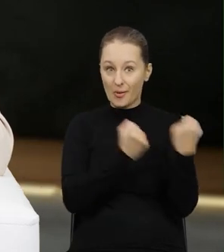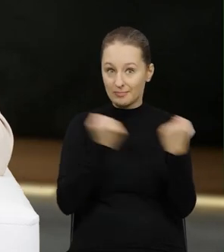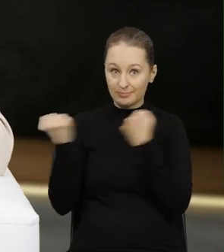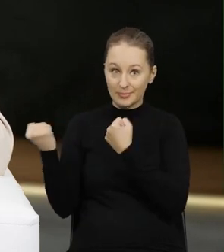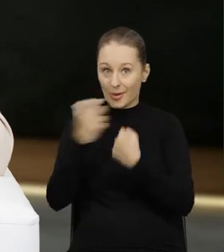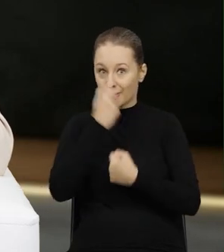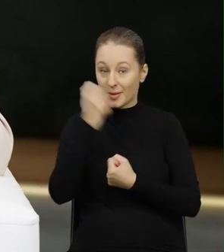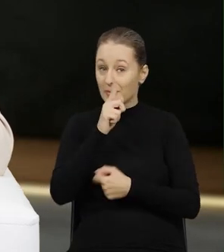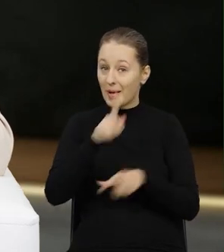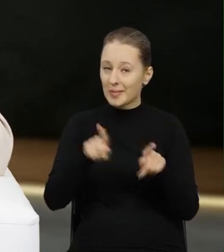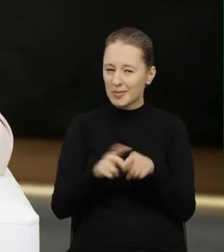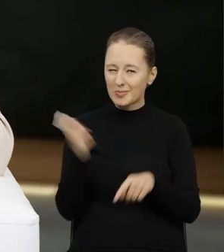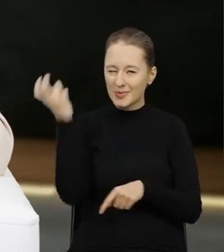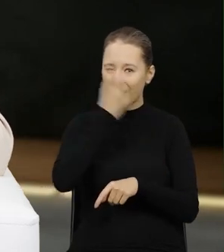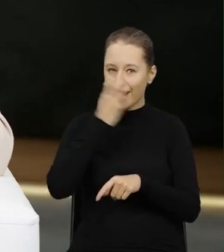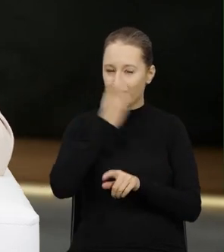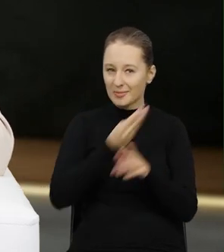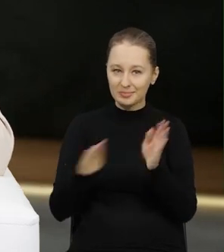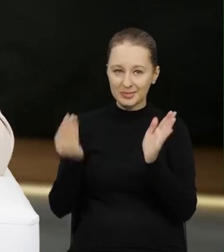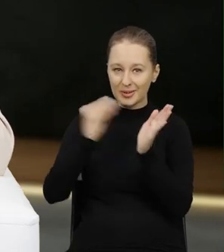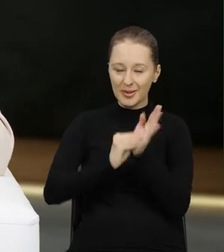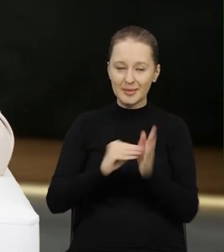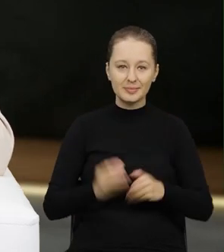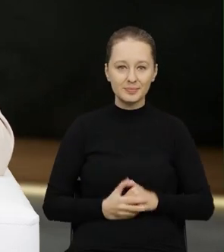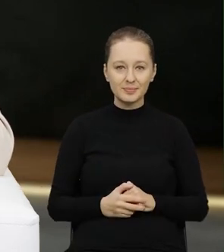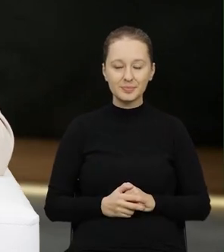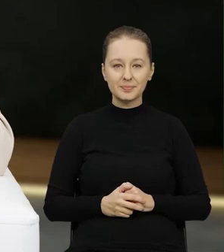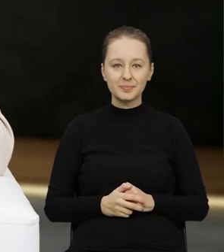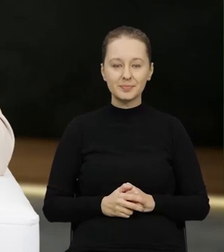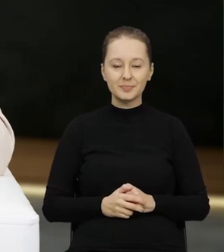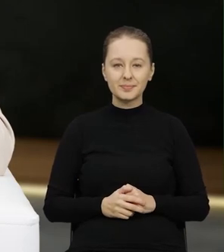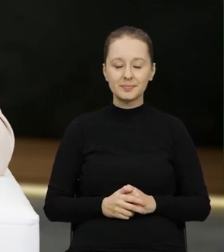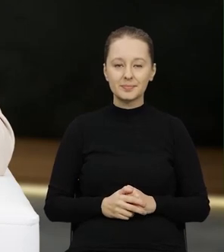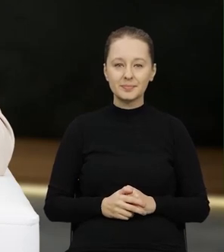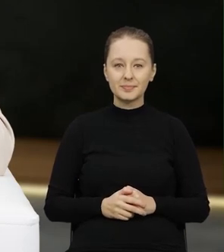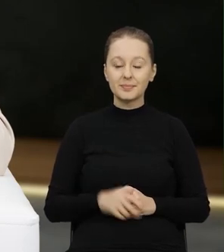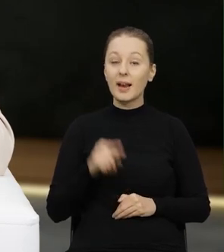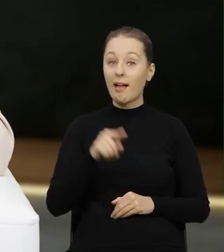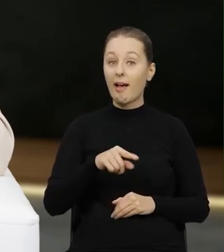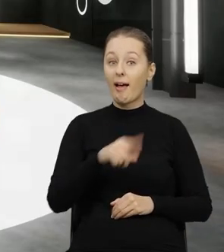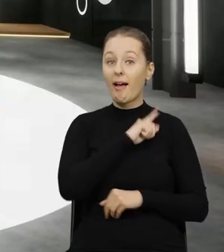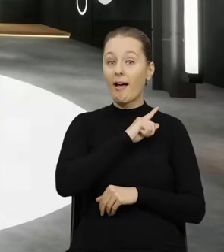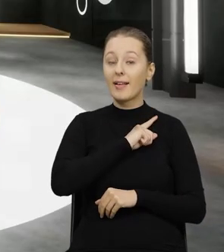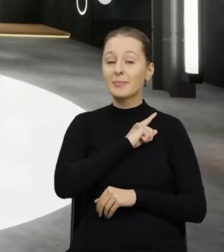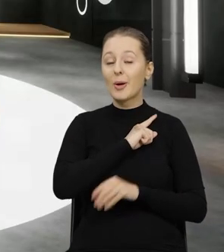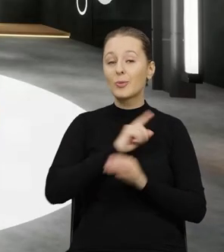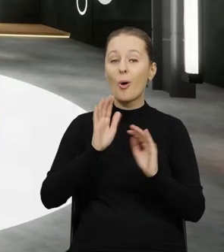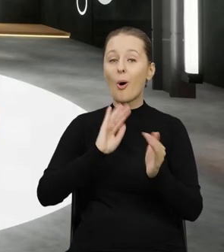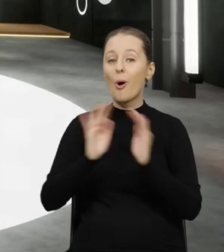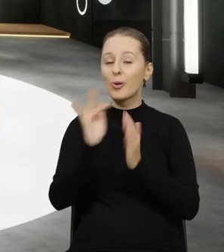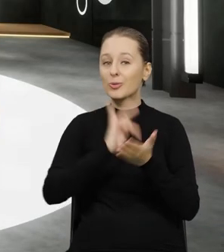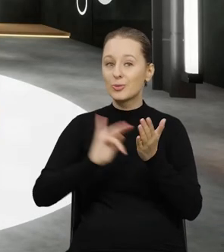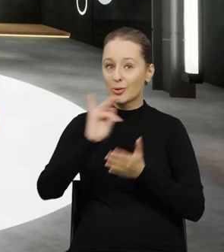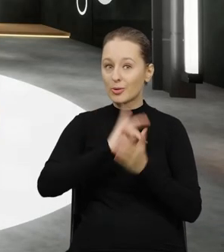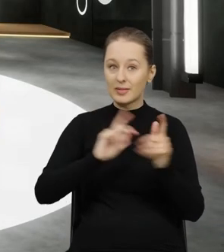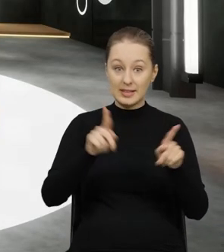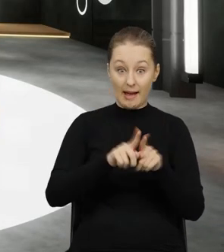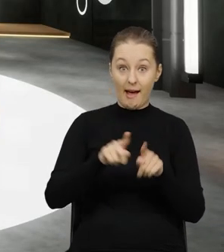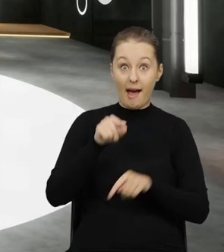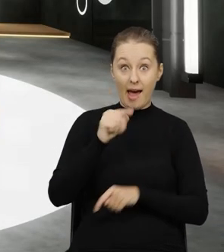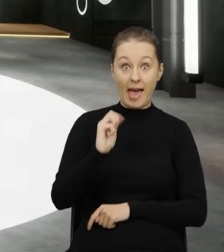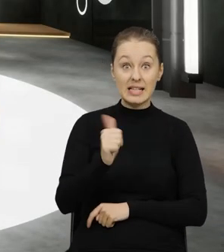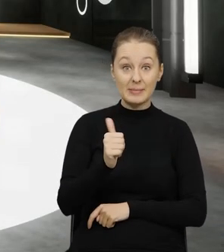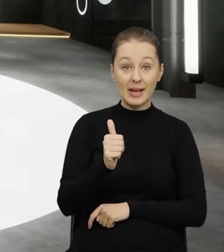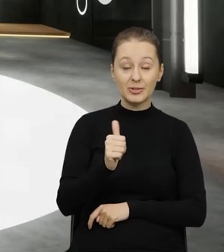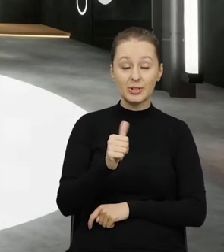Ale też to w ramach ciekawostki może powiem, no że tutaj inspektorzy ochrony środowiska, jako ci